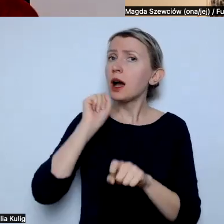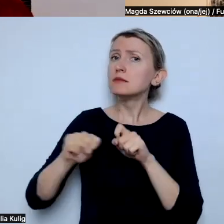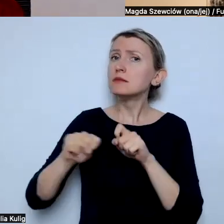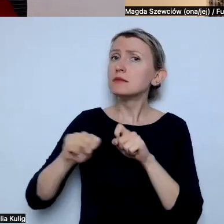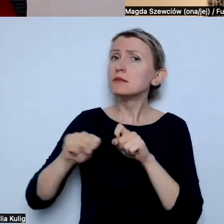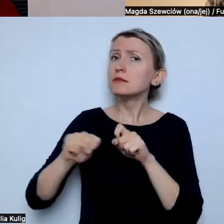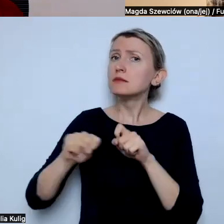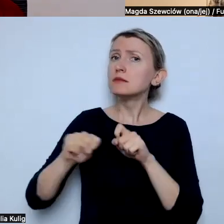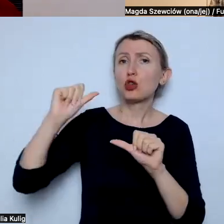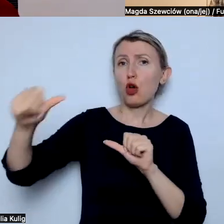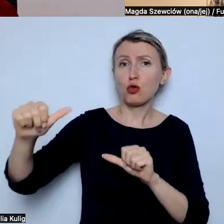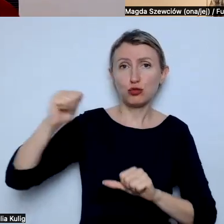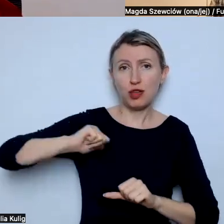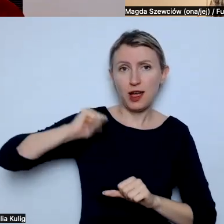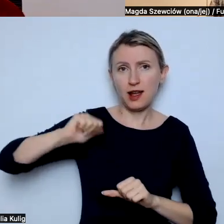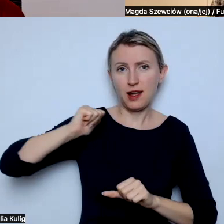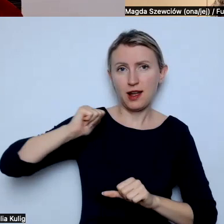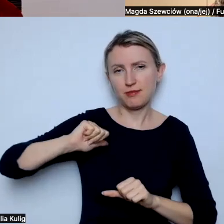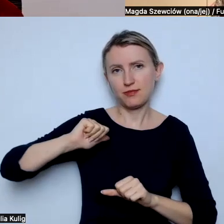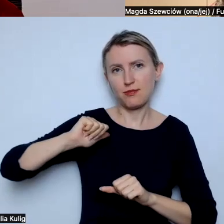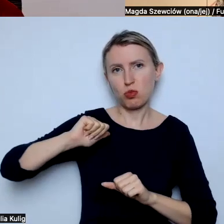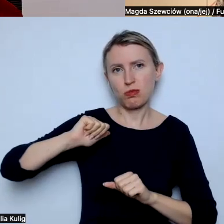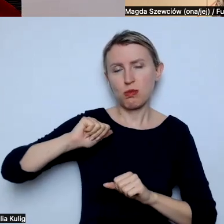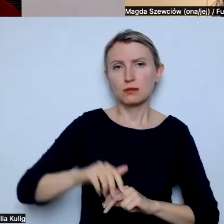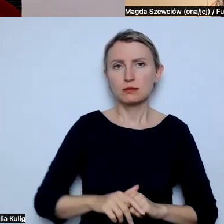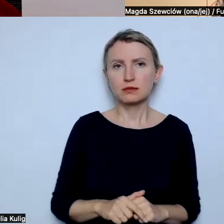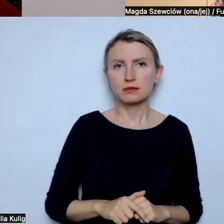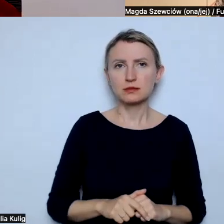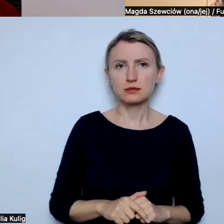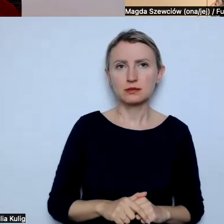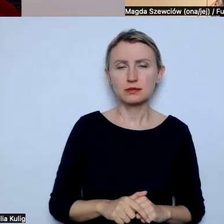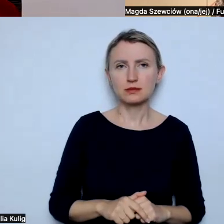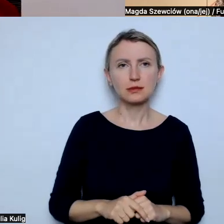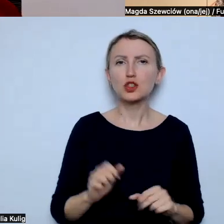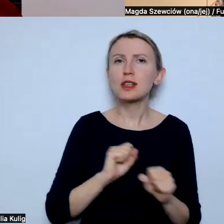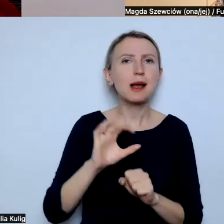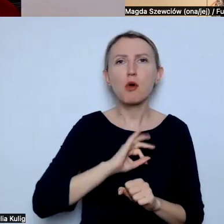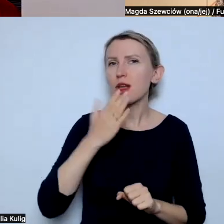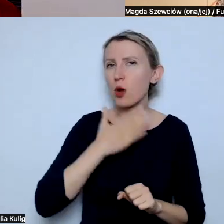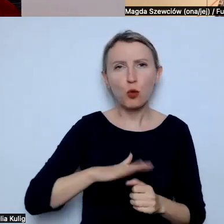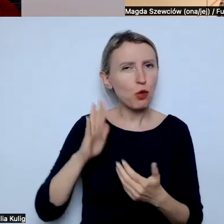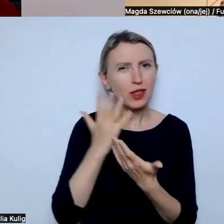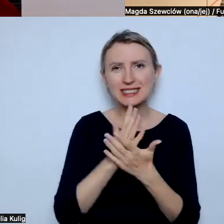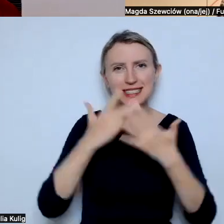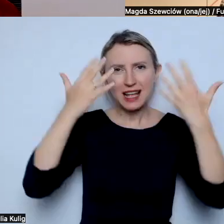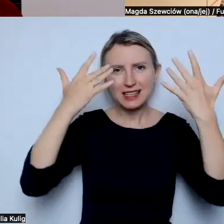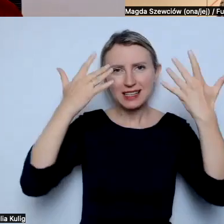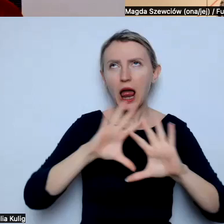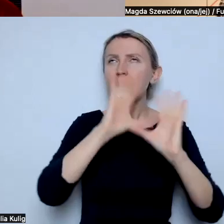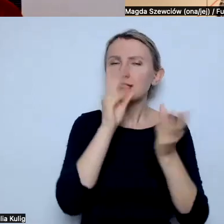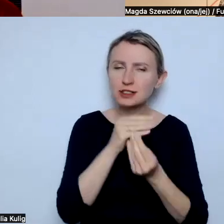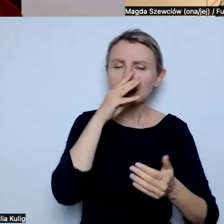roku czekam, to nie są moje ulubione statystyki, ale oczywiście wszystkie raporty